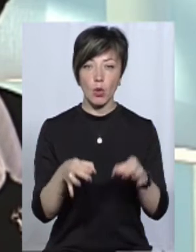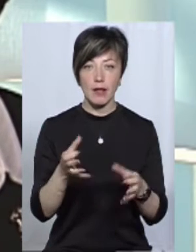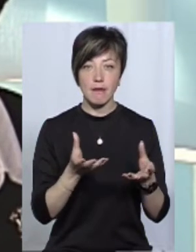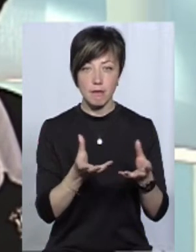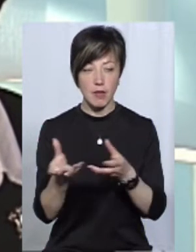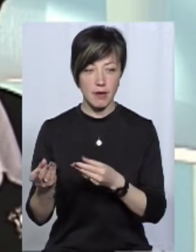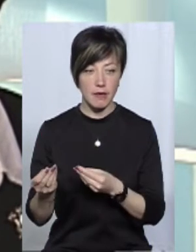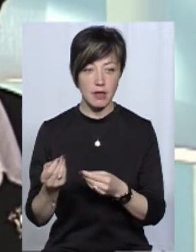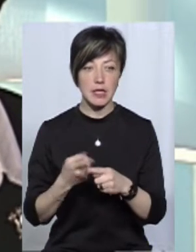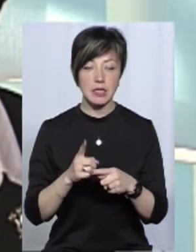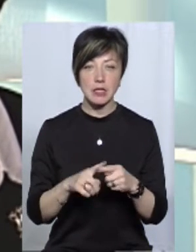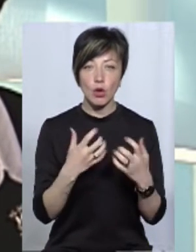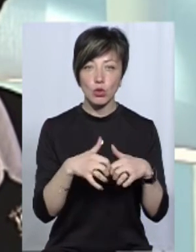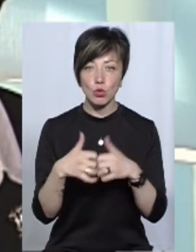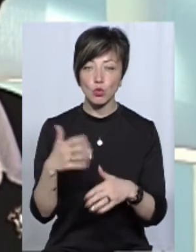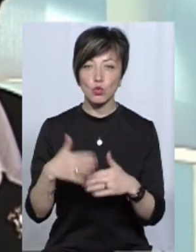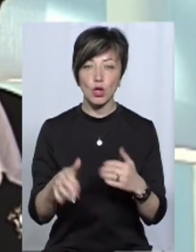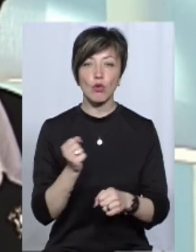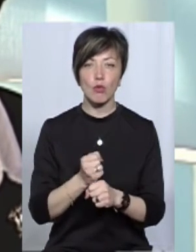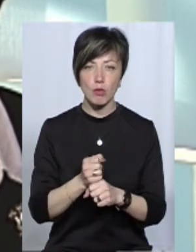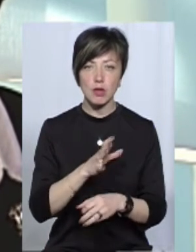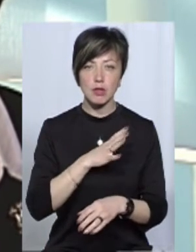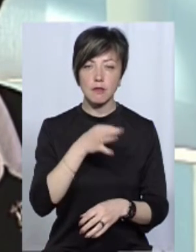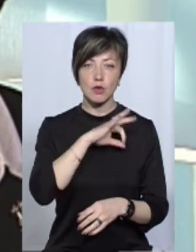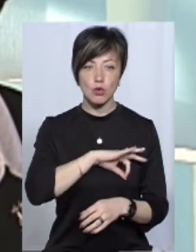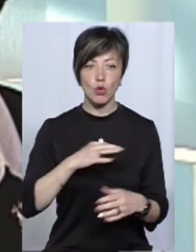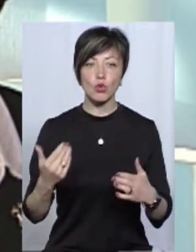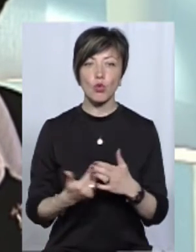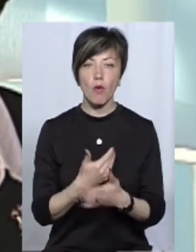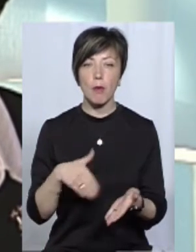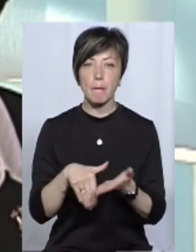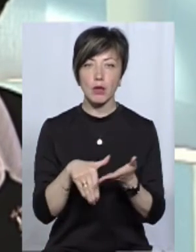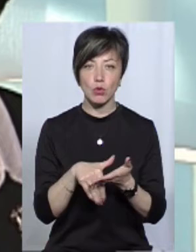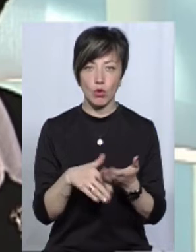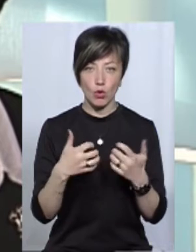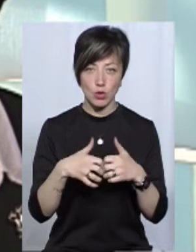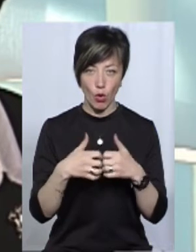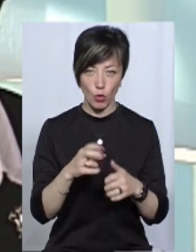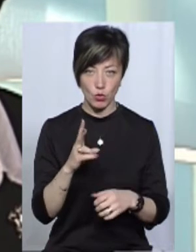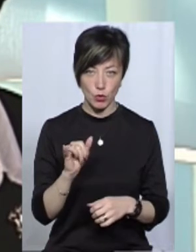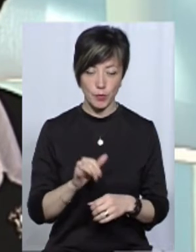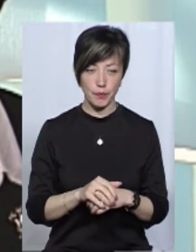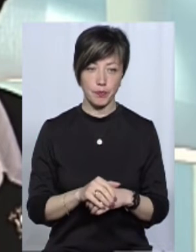впливи. Ці розрахунки вже робилися, використовуючи нову методологію розрахунку.